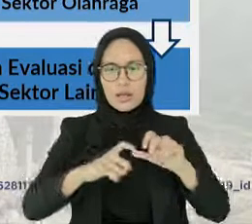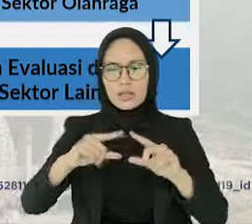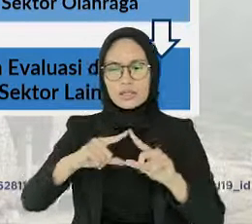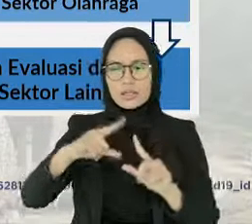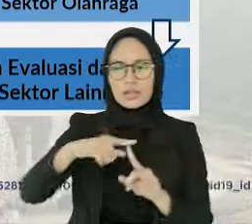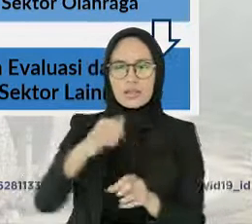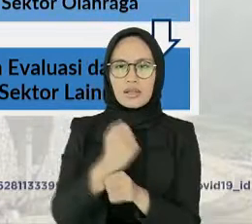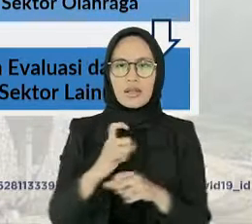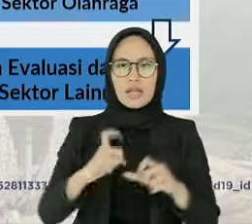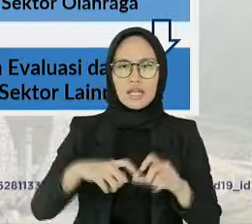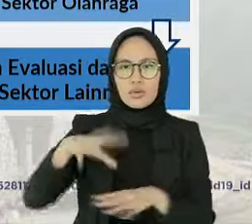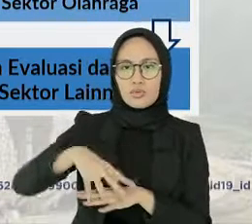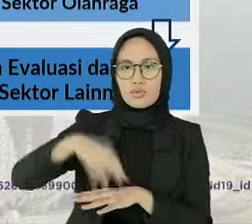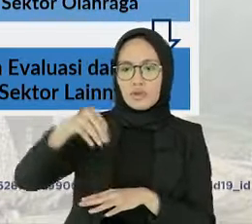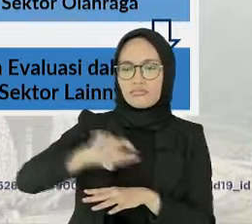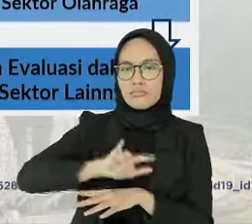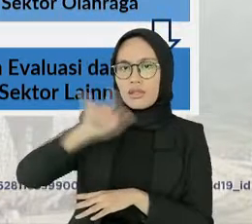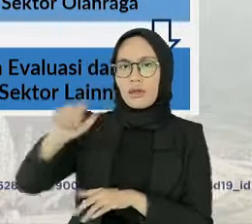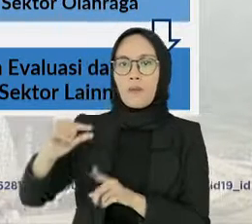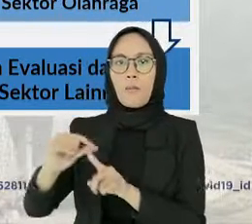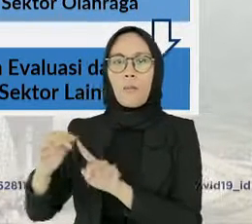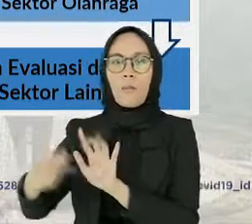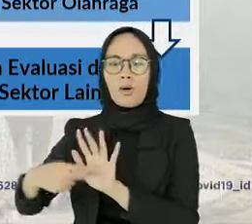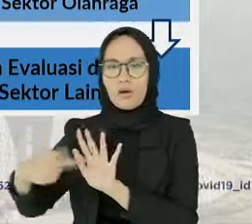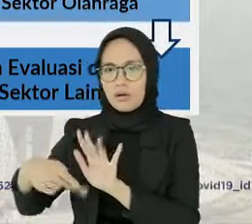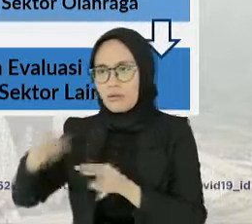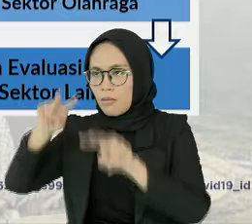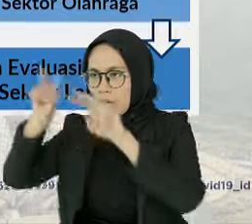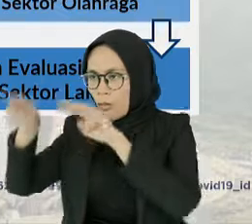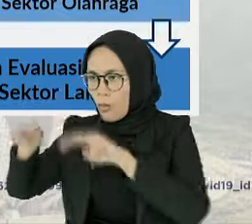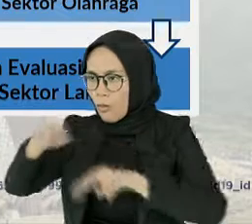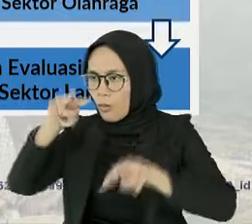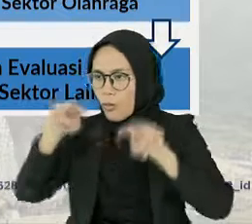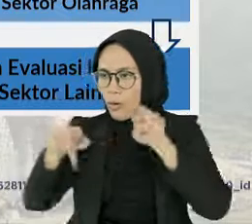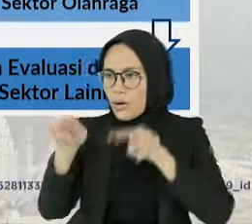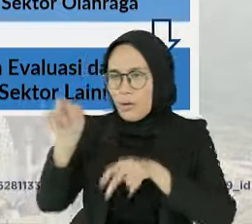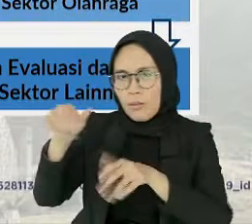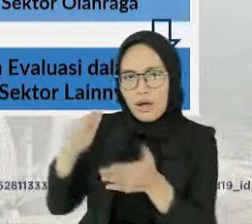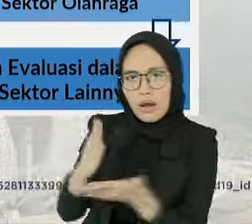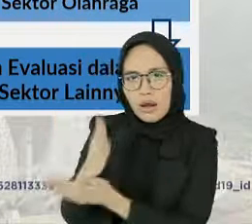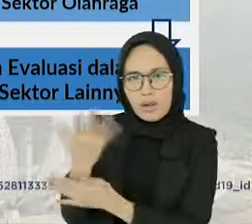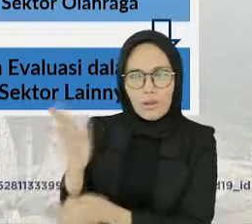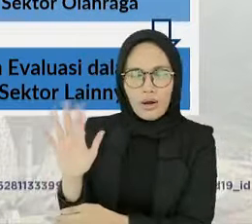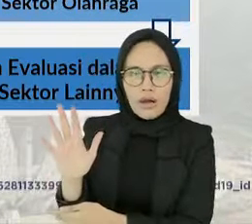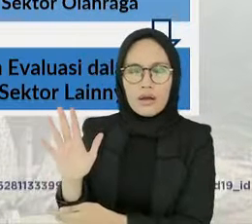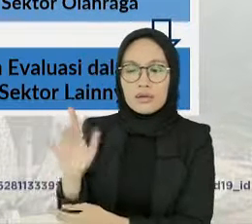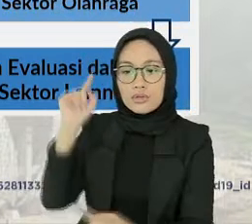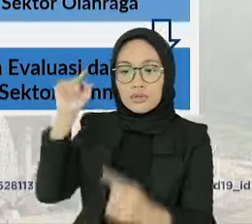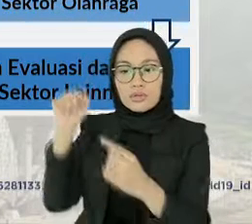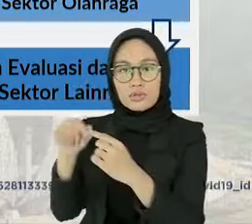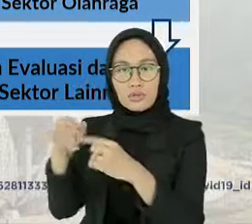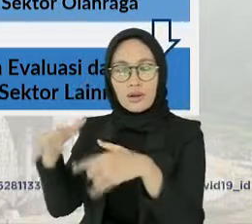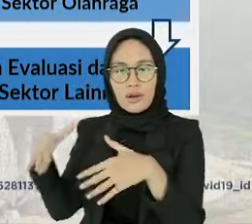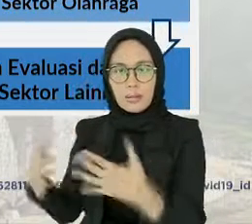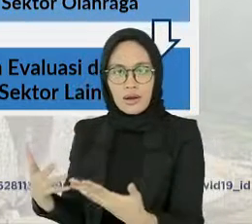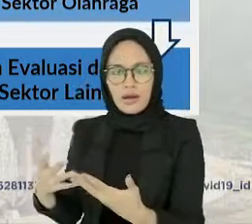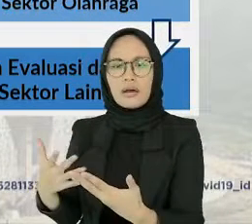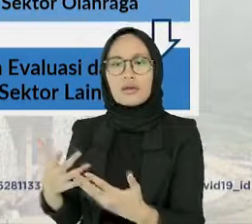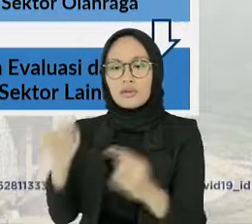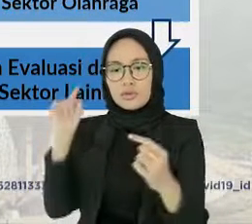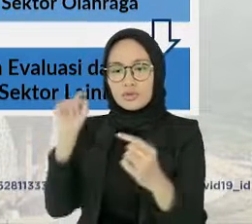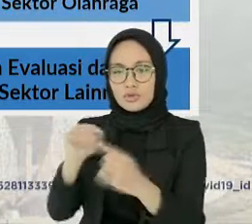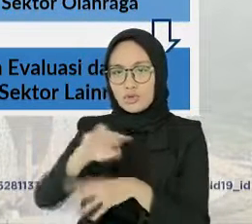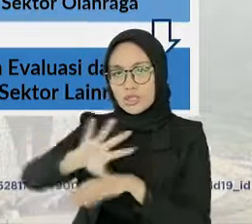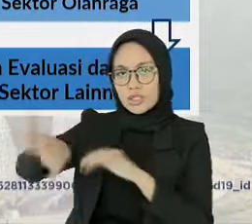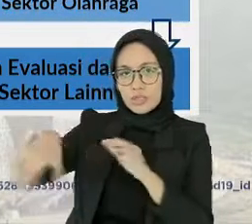COVID-19 Pusat yang diterjunkan langsung ke daerah. Hal ini dilakukan untuk melakukan bimbingan bagi pihak daerah